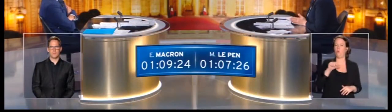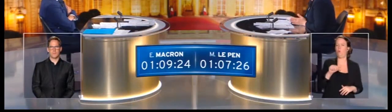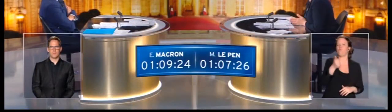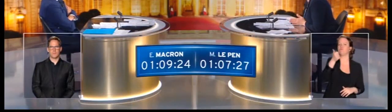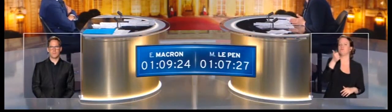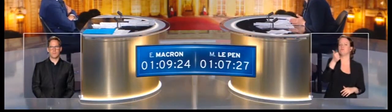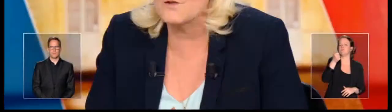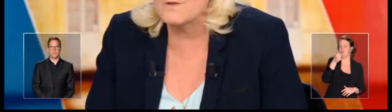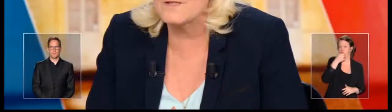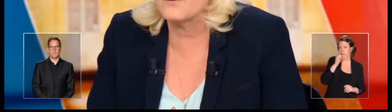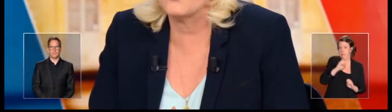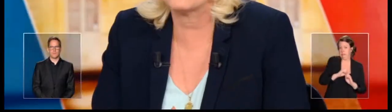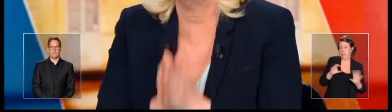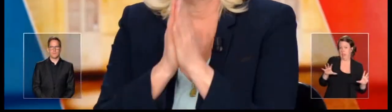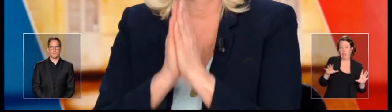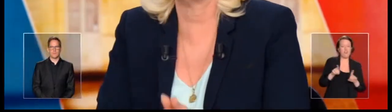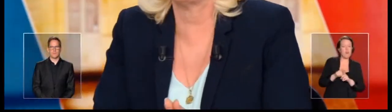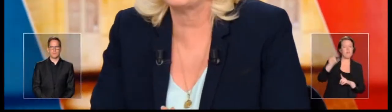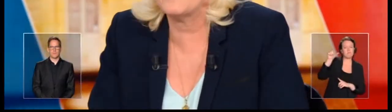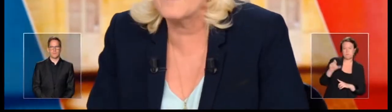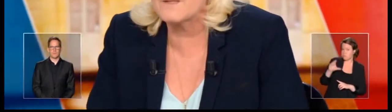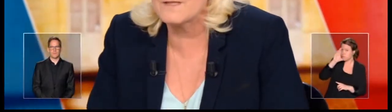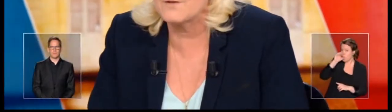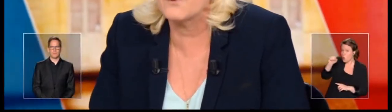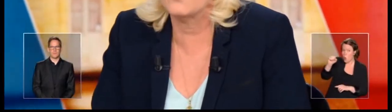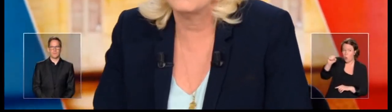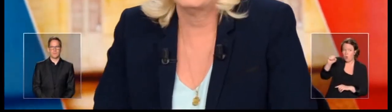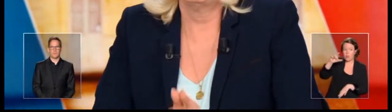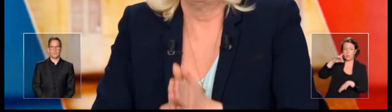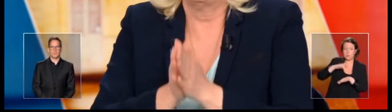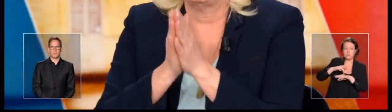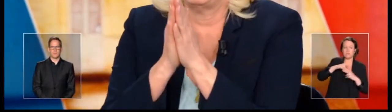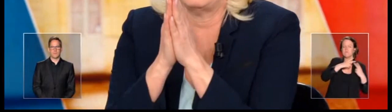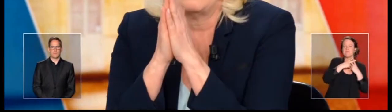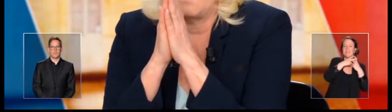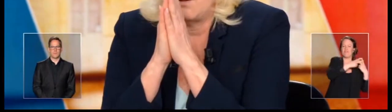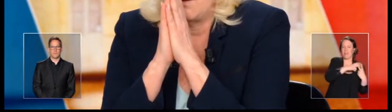Comme le général de Gaulle l'a fait en 1962, comme il l'a défendu après 1962,